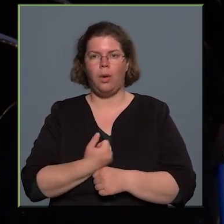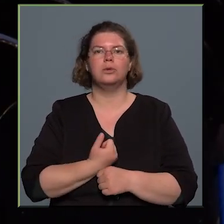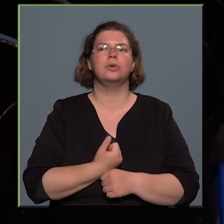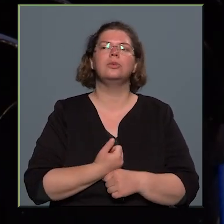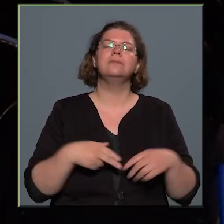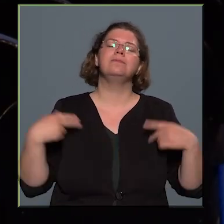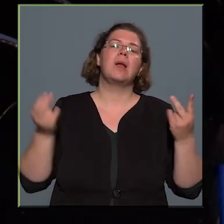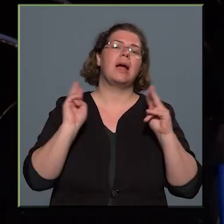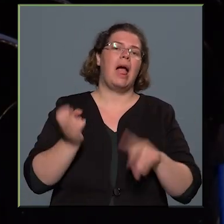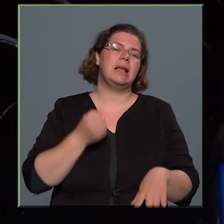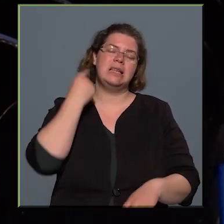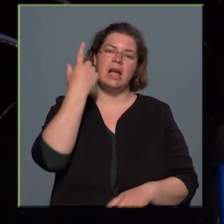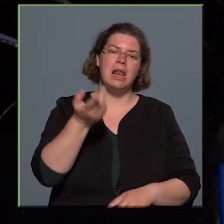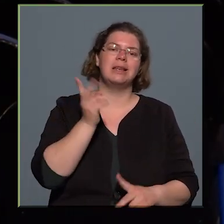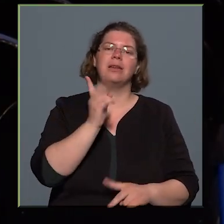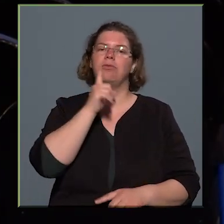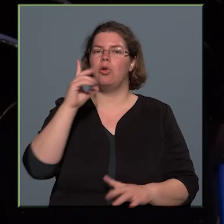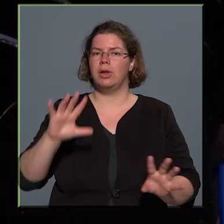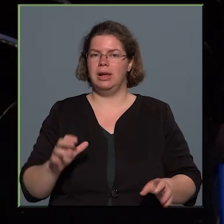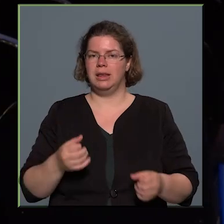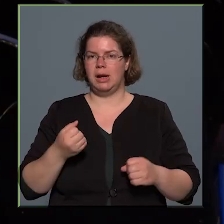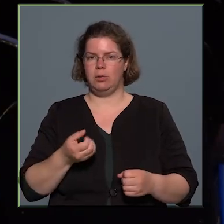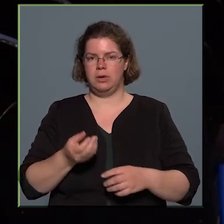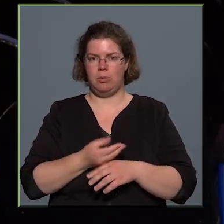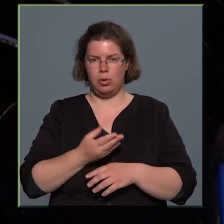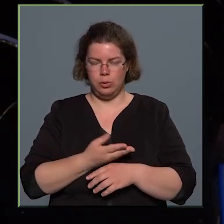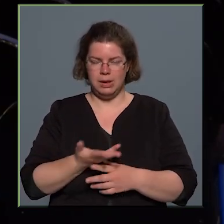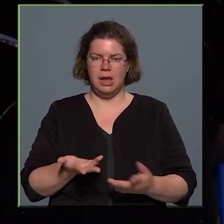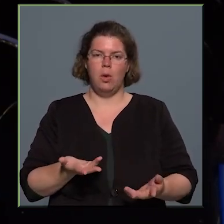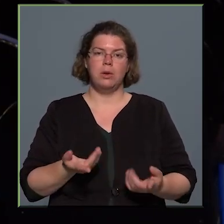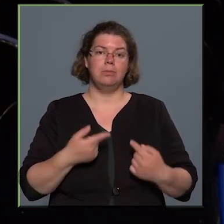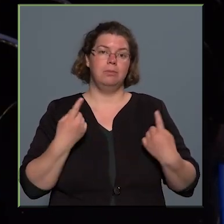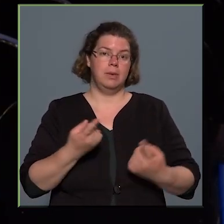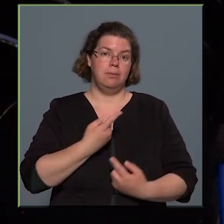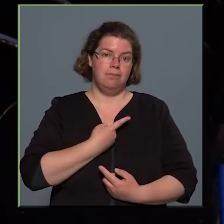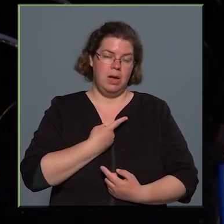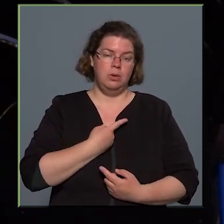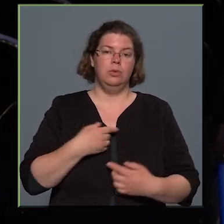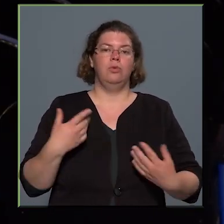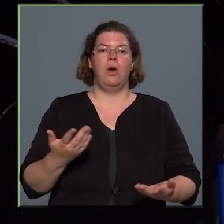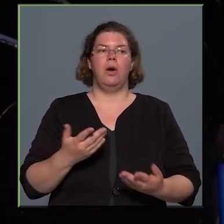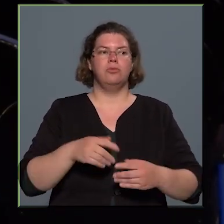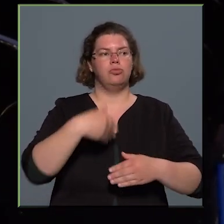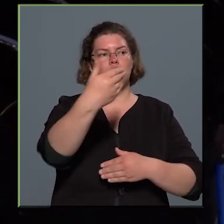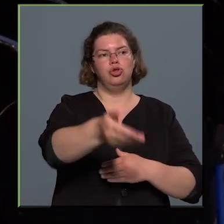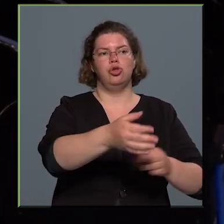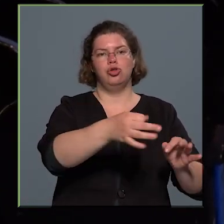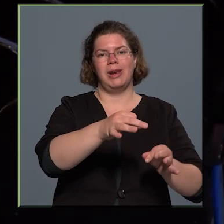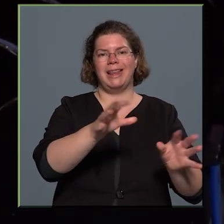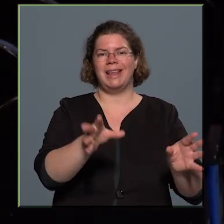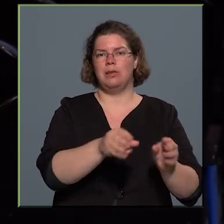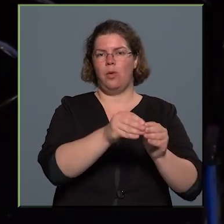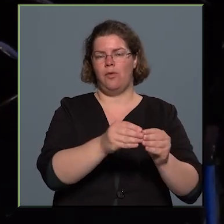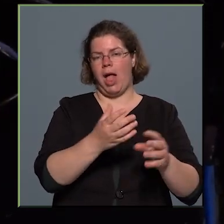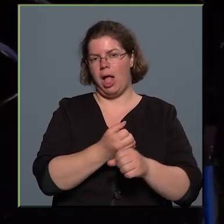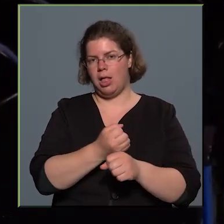Aztán ki kell találni, hogy ki fogja létrehozni a produkciót. Mi magunk hozzuk-e létre, vagy pedig valami külsős rendezővel dolgozunk.